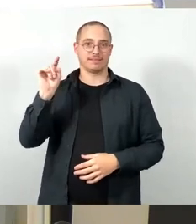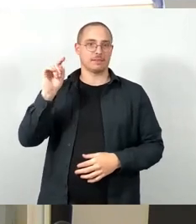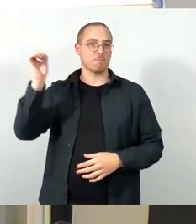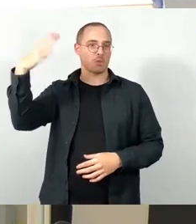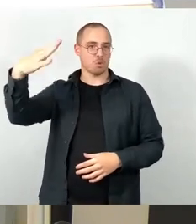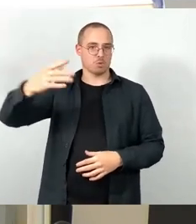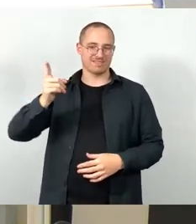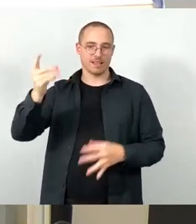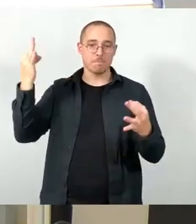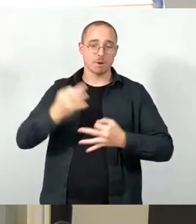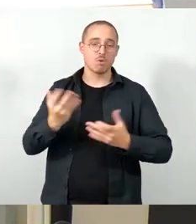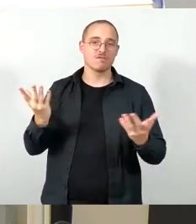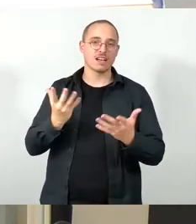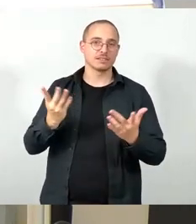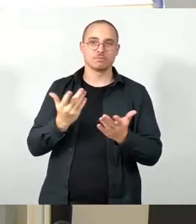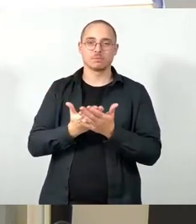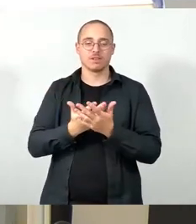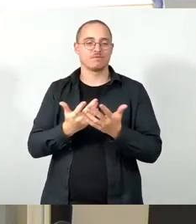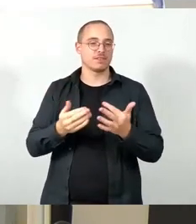Leuchtkegel zu werfen.